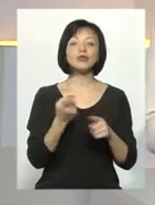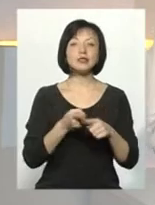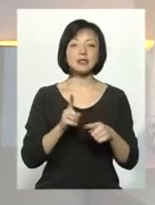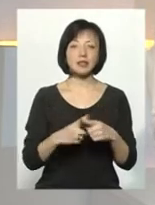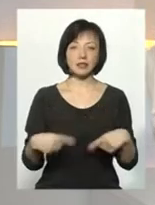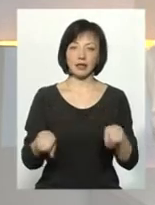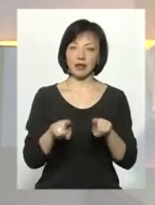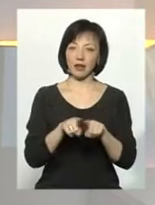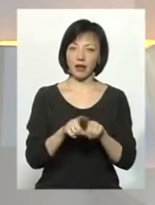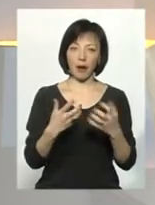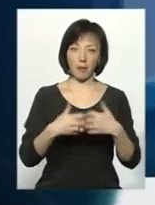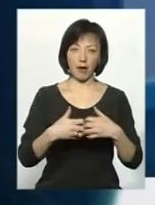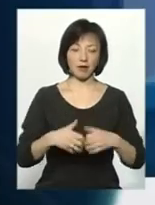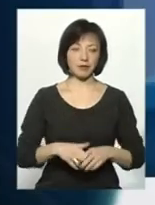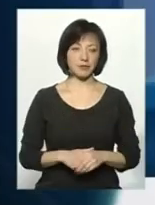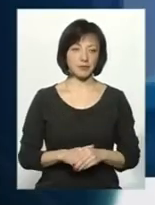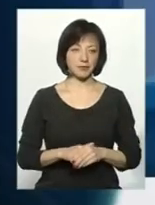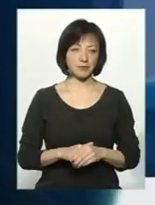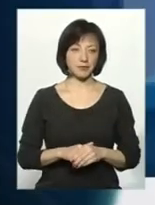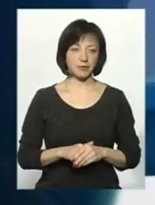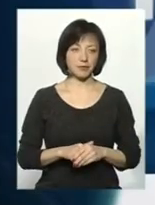це за такий апарат. Будь ласка.